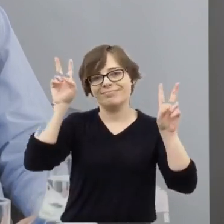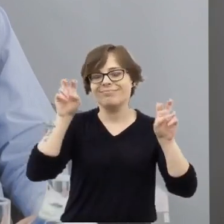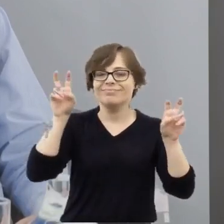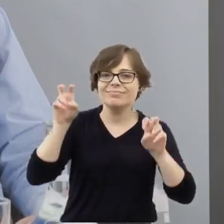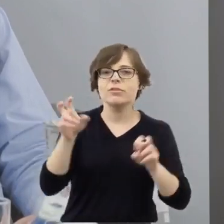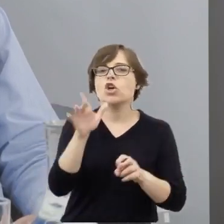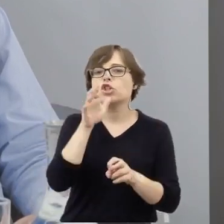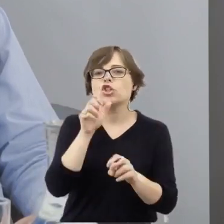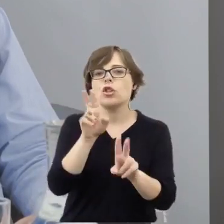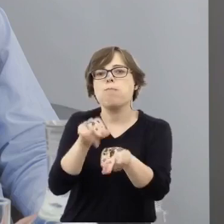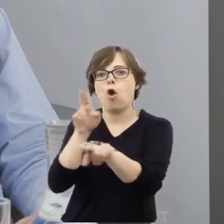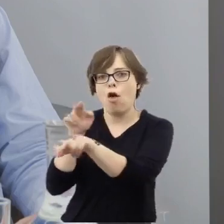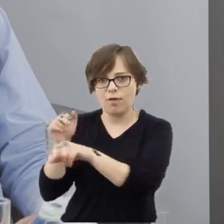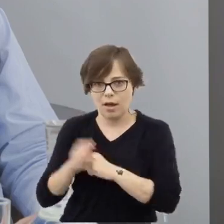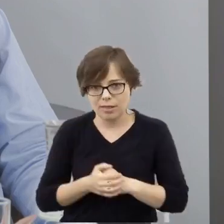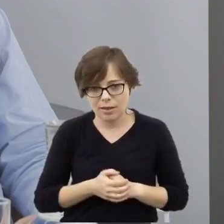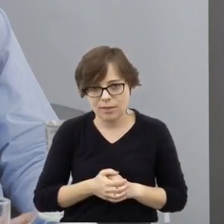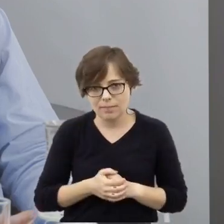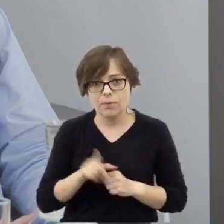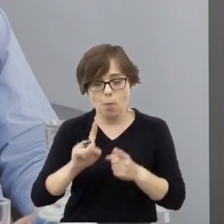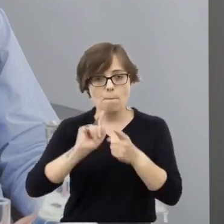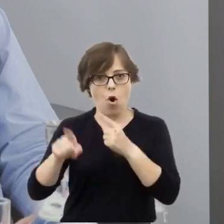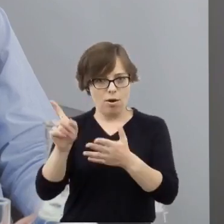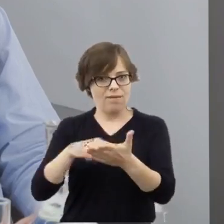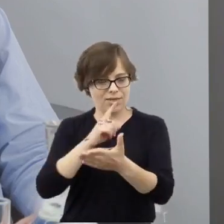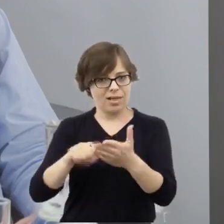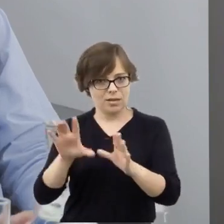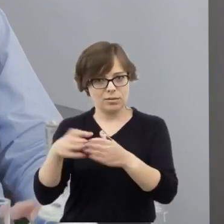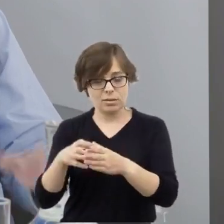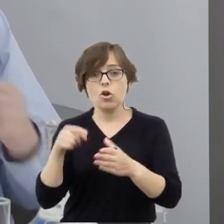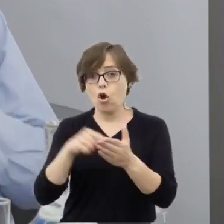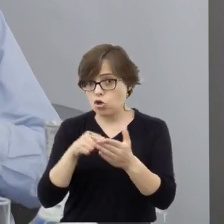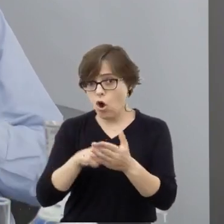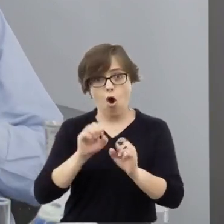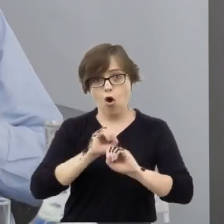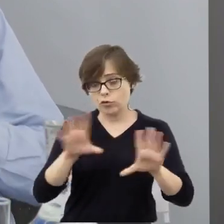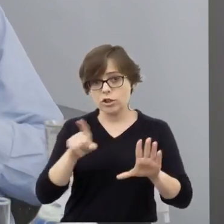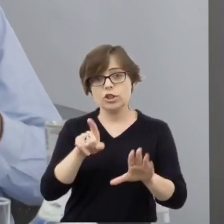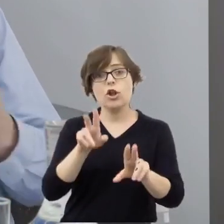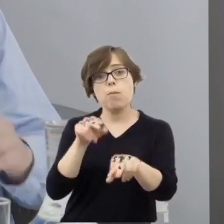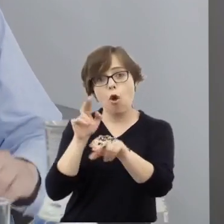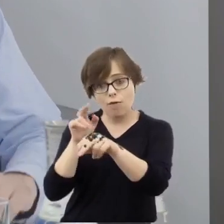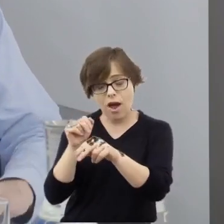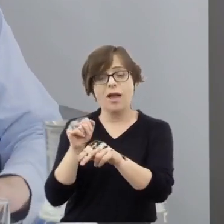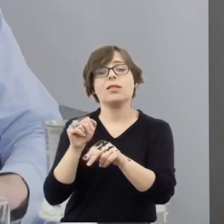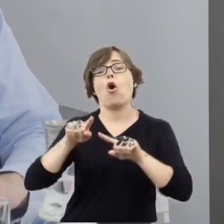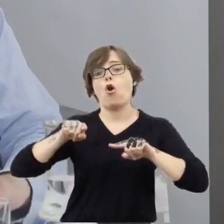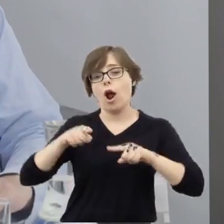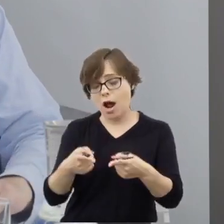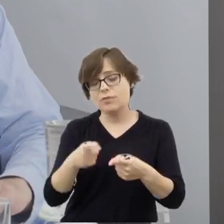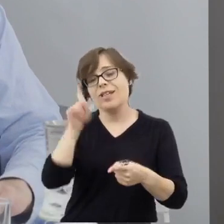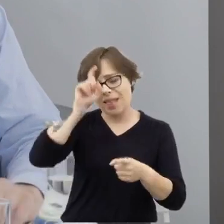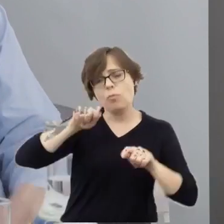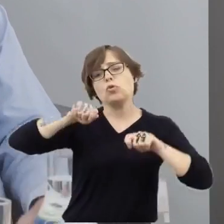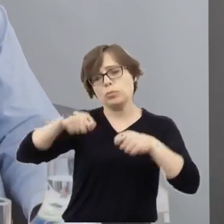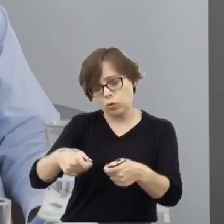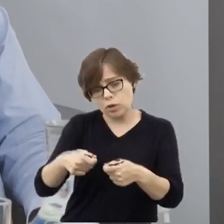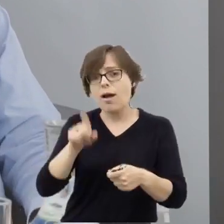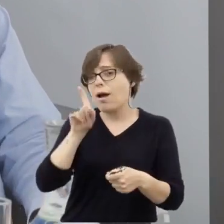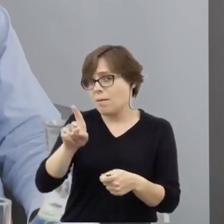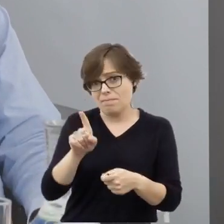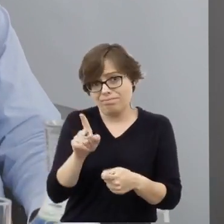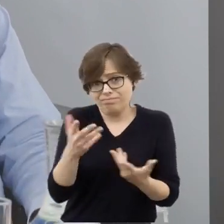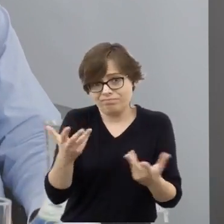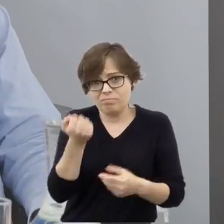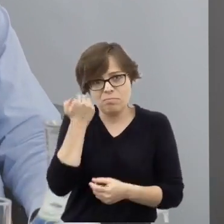likwidacji ośrodków gettowych. To były polowania organizowane oczywiście pod niemieckim przymusem, ale bardzo